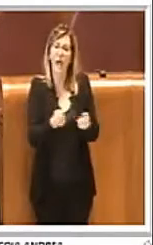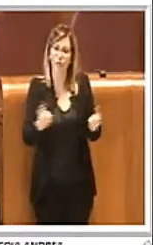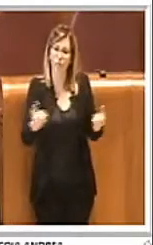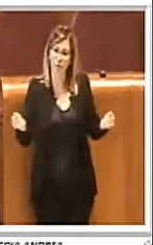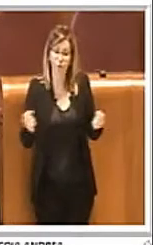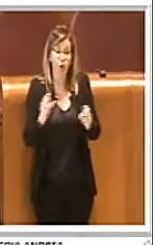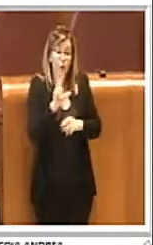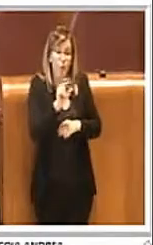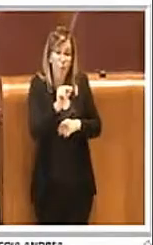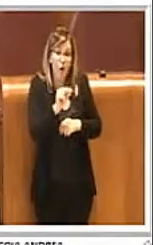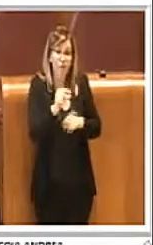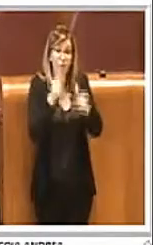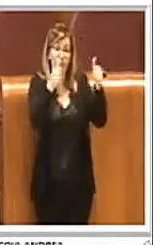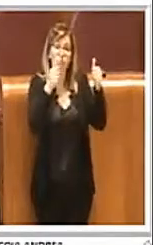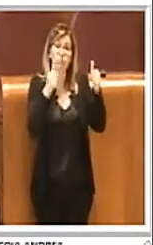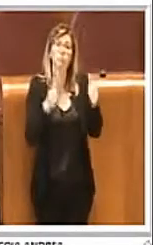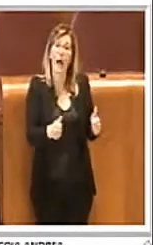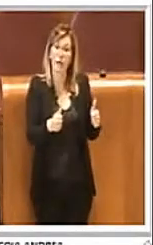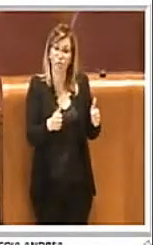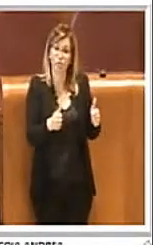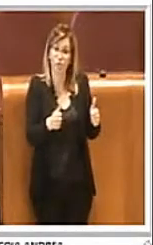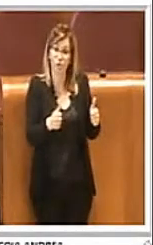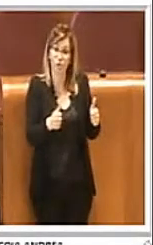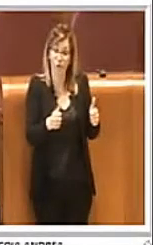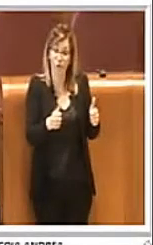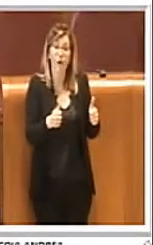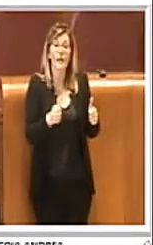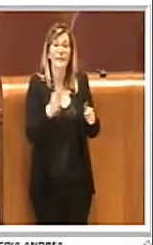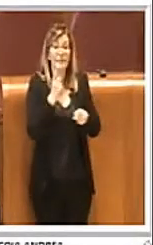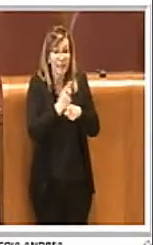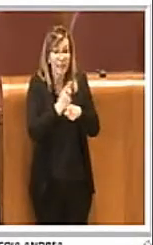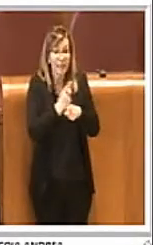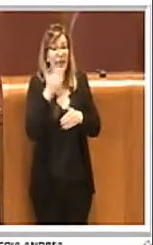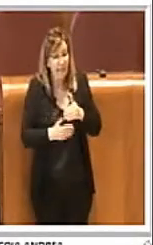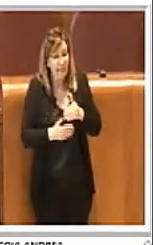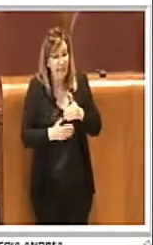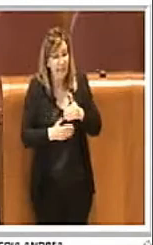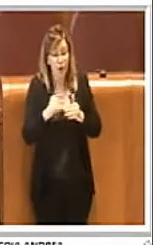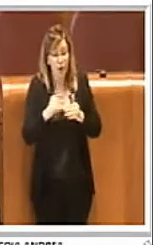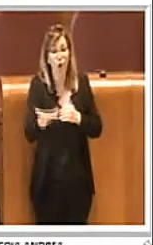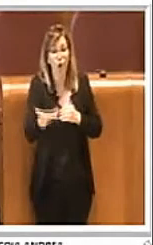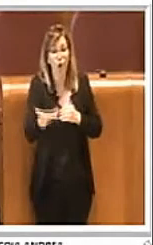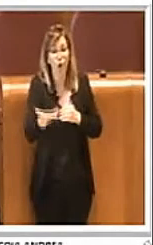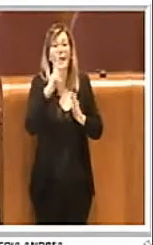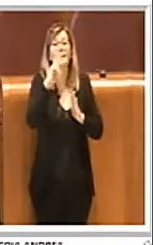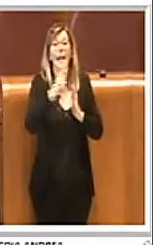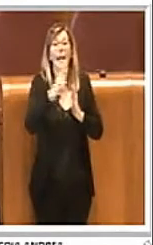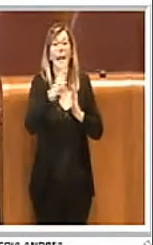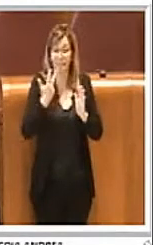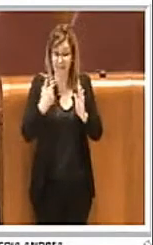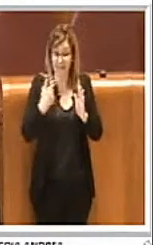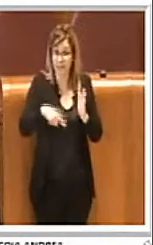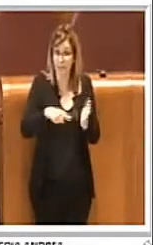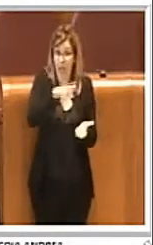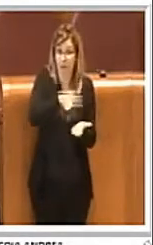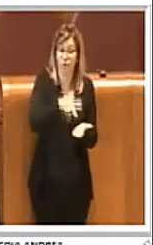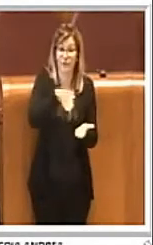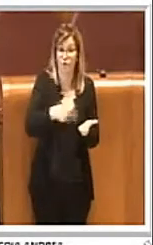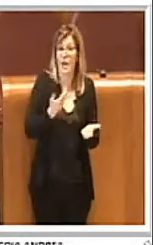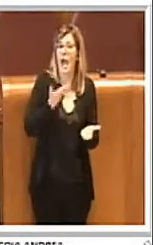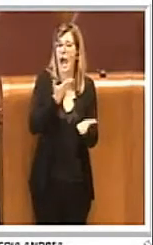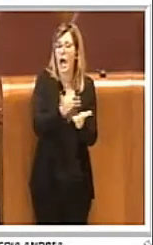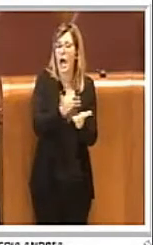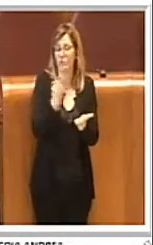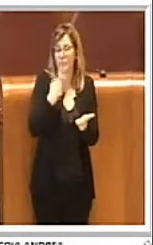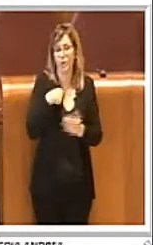bando che dovrebbe essere pubblicato entro e non oltre tre mesi dall'approvazione del presente atto. Questo chiedono i firmatari e